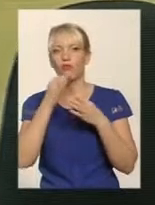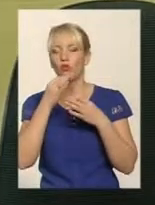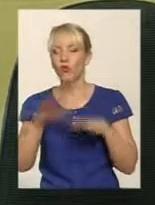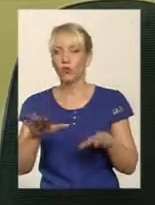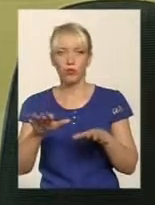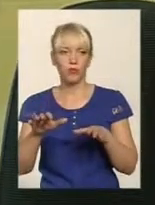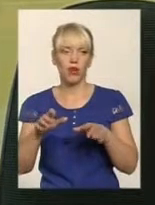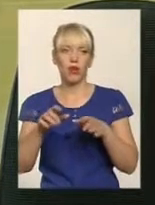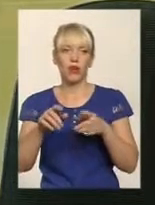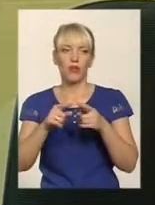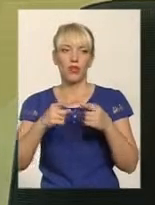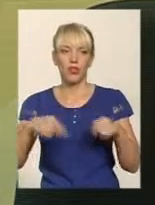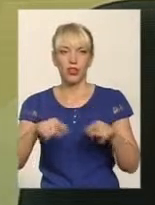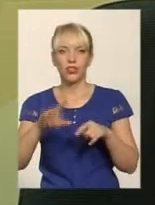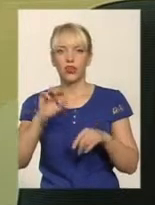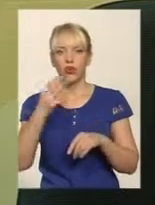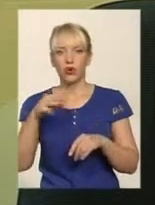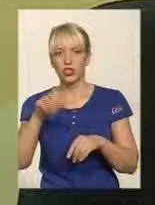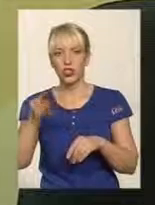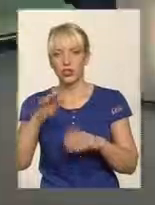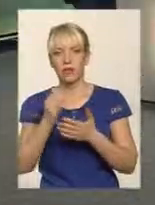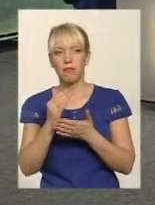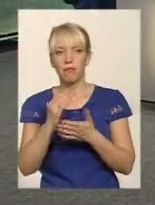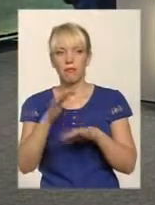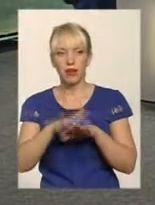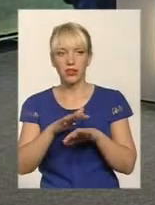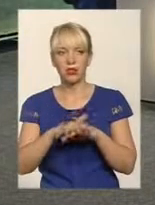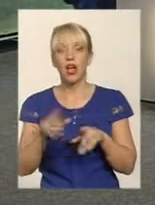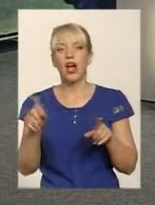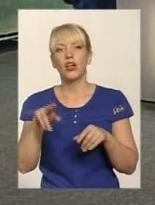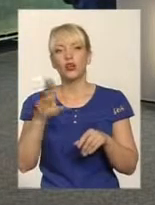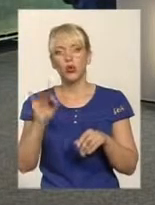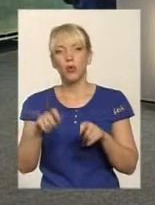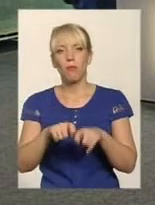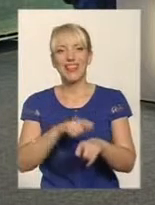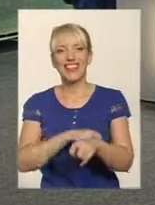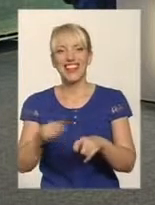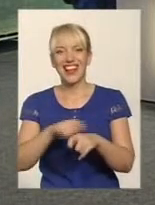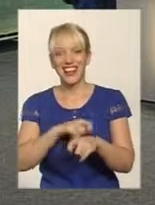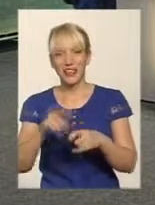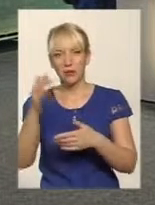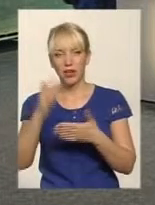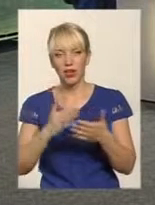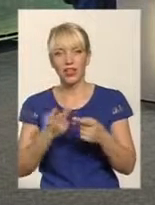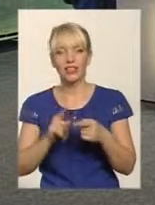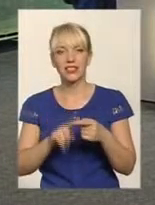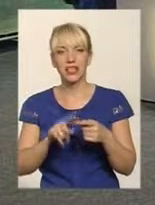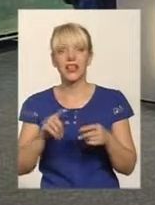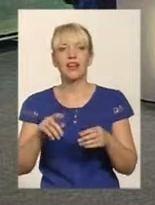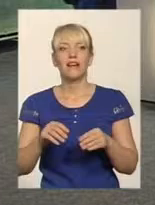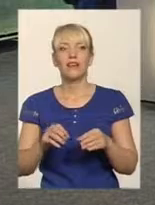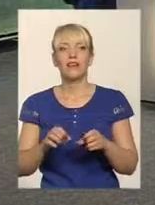-якому відділенні ущадного банку. Відносно переліку по матеріалах, цей перелік встановлює